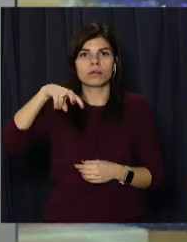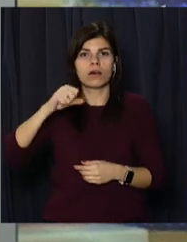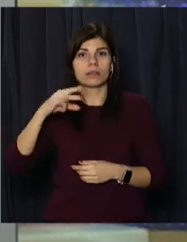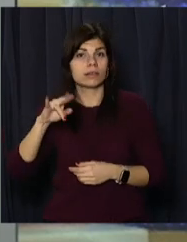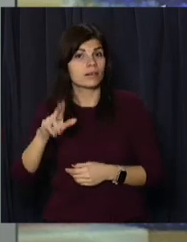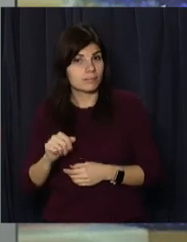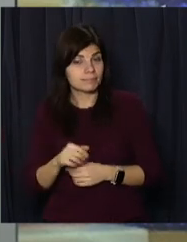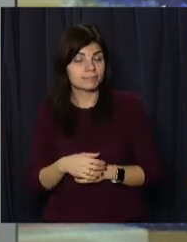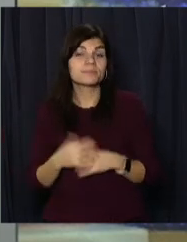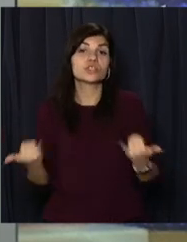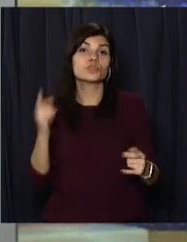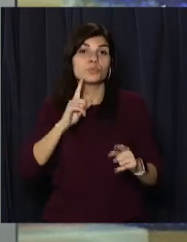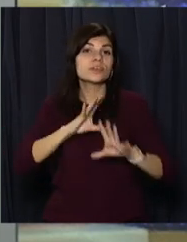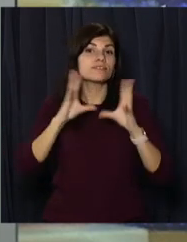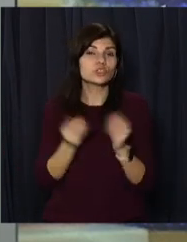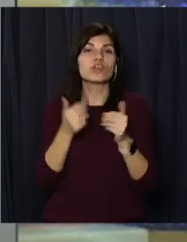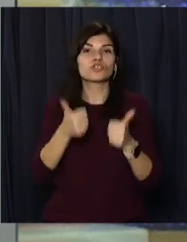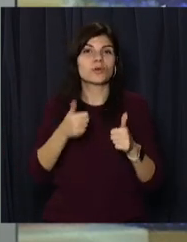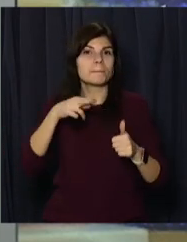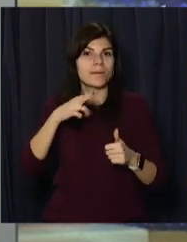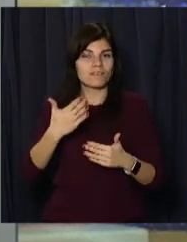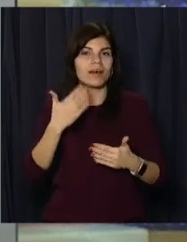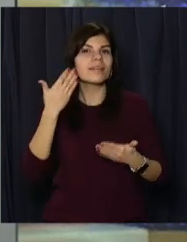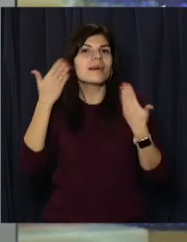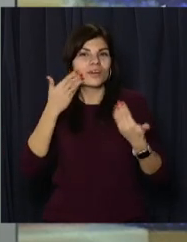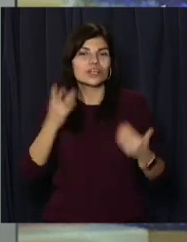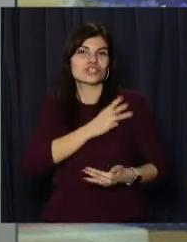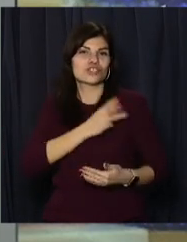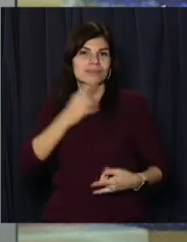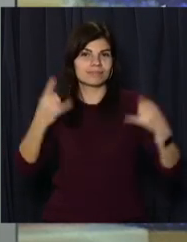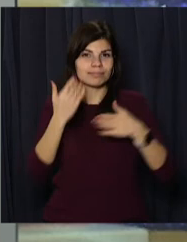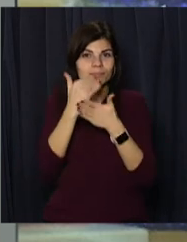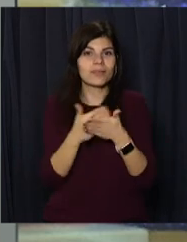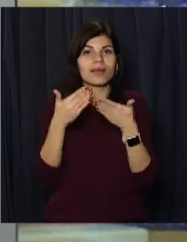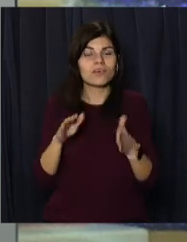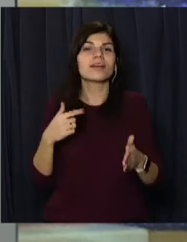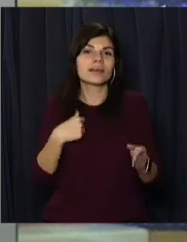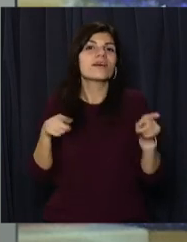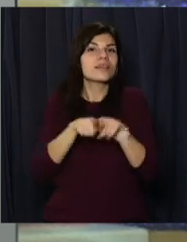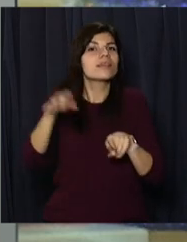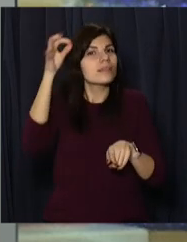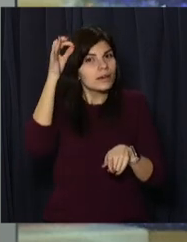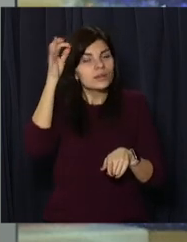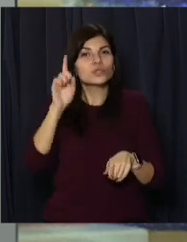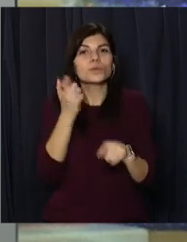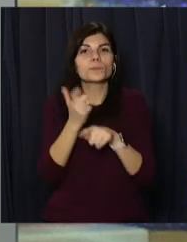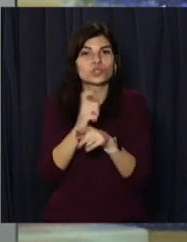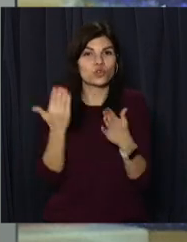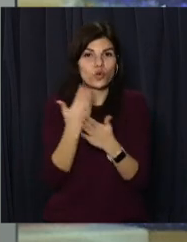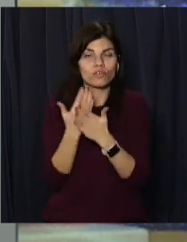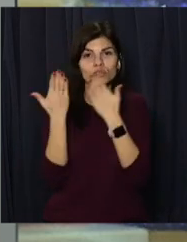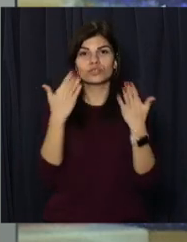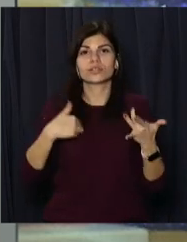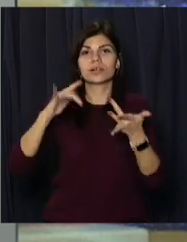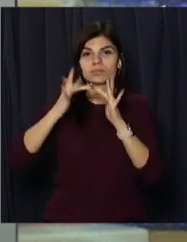на цьому в мене все. Вдалої та легкої п'ятниці вам бажає команда відкритого. А я традиційно нагадую, що більше новин читайте на